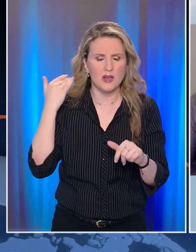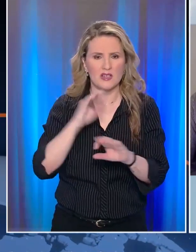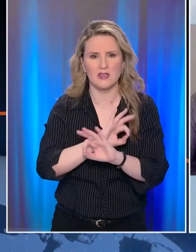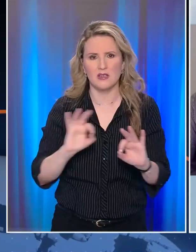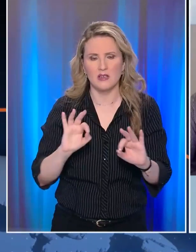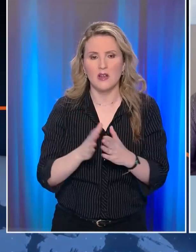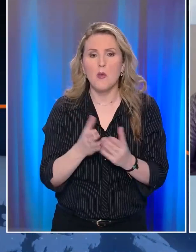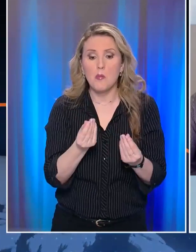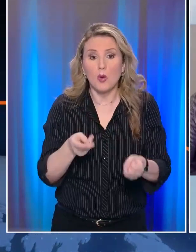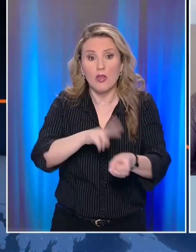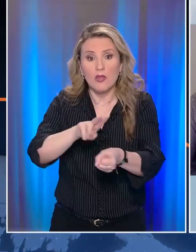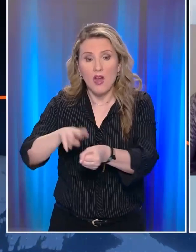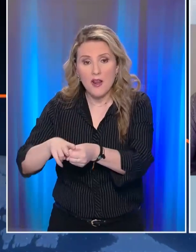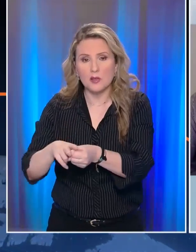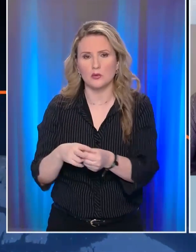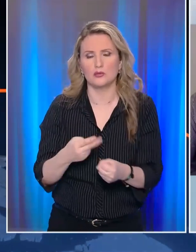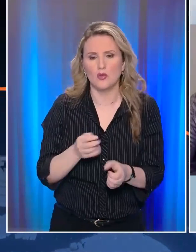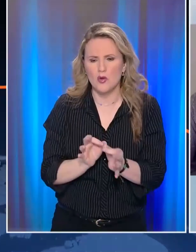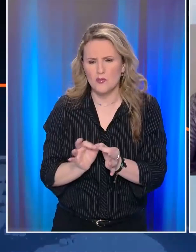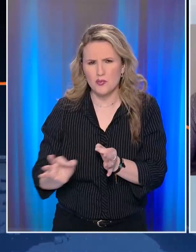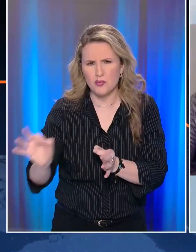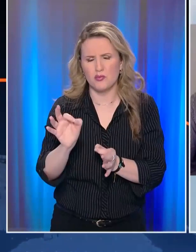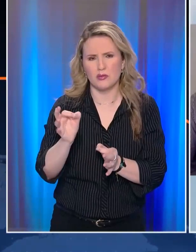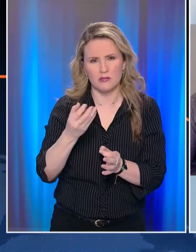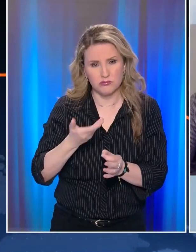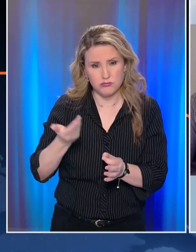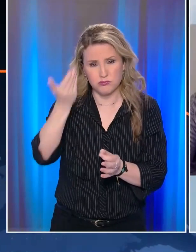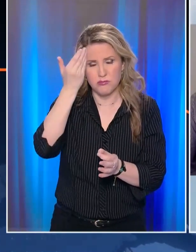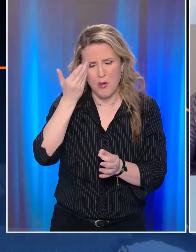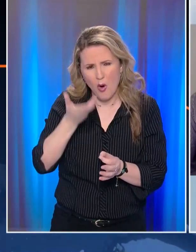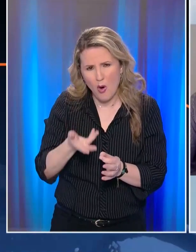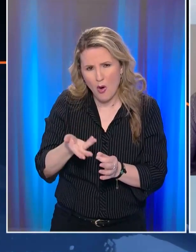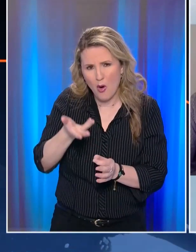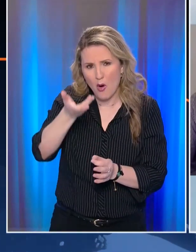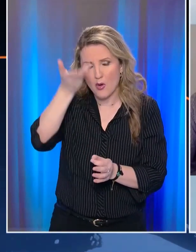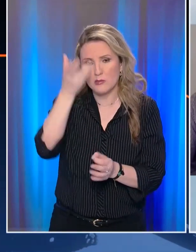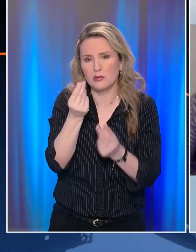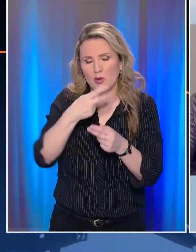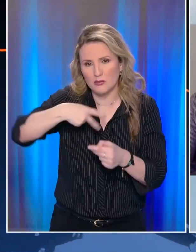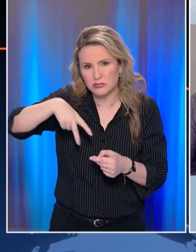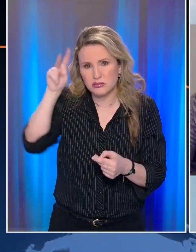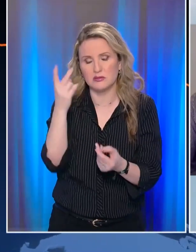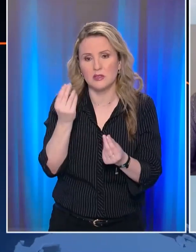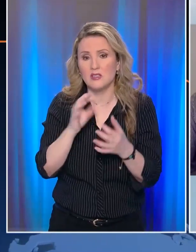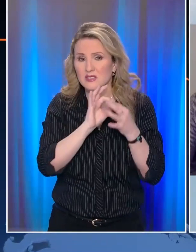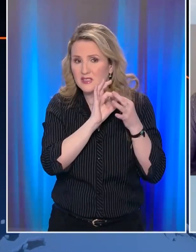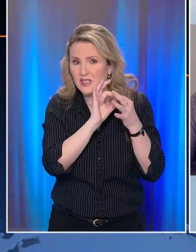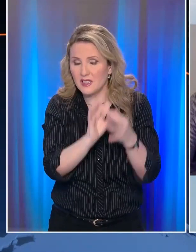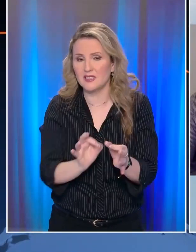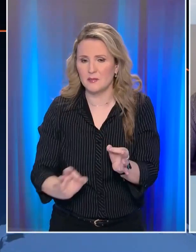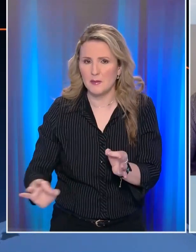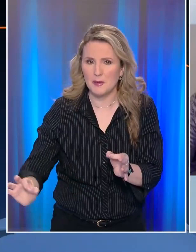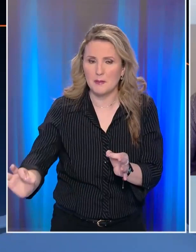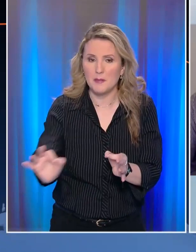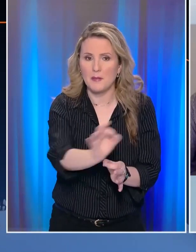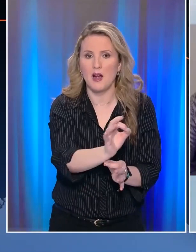πολύ θάνατη, πολύ μεγάλη διασπορά βλέπετε Διασπορά η οποία συνεχίζεται Και